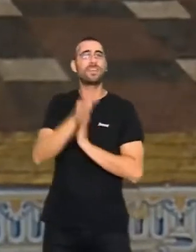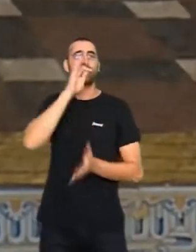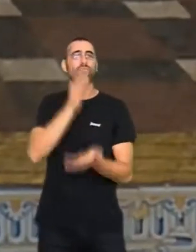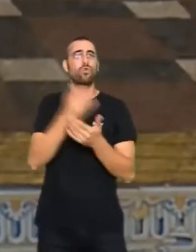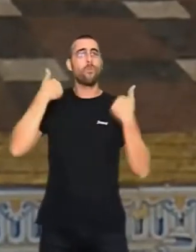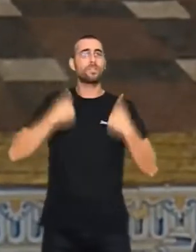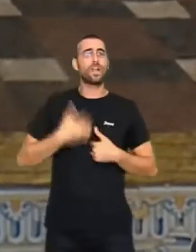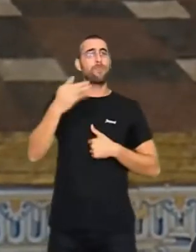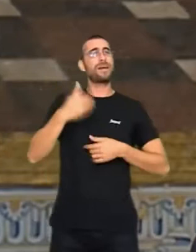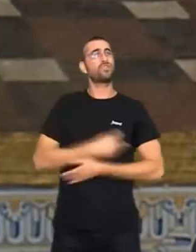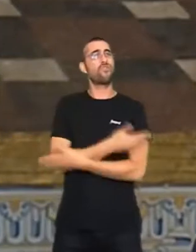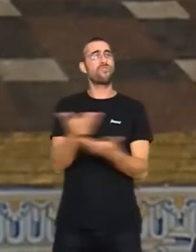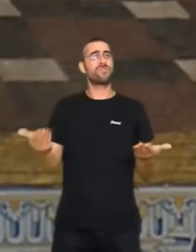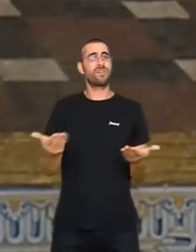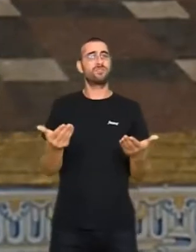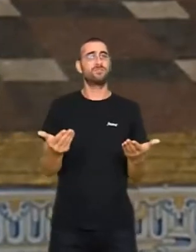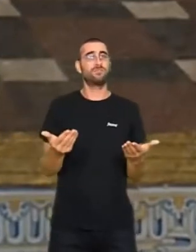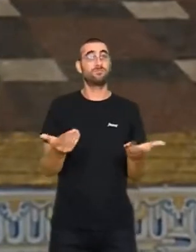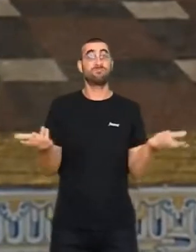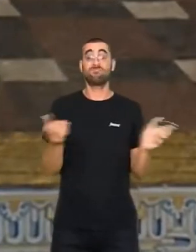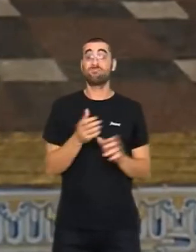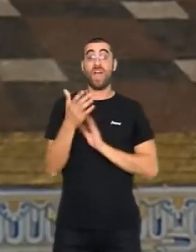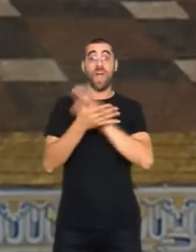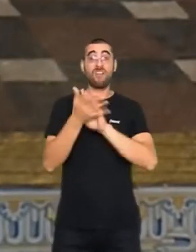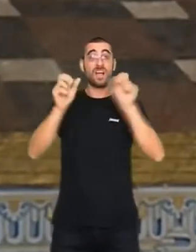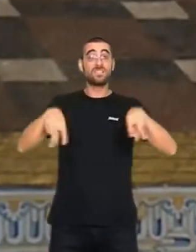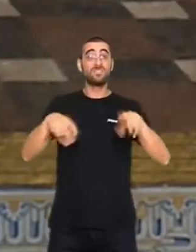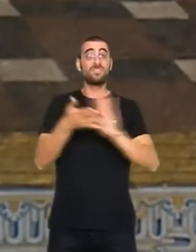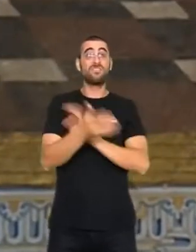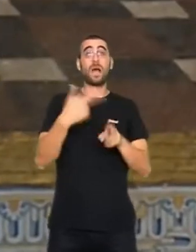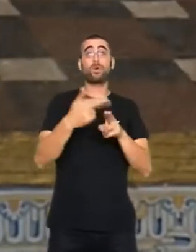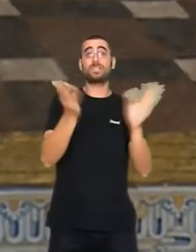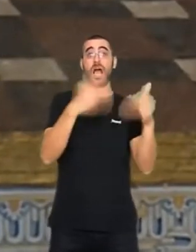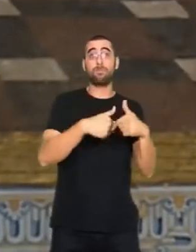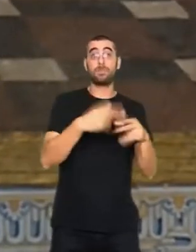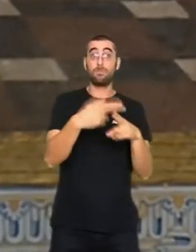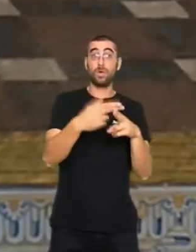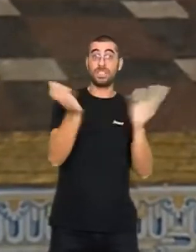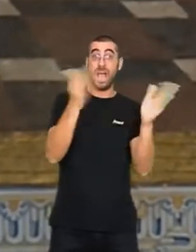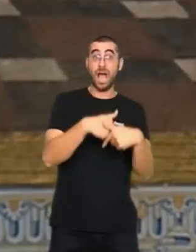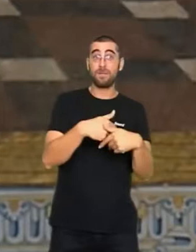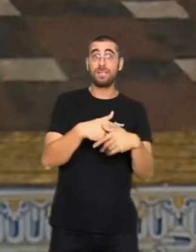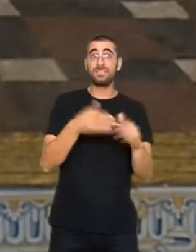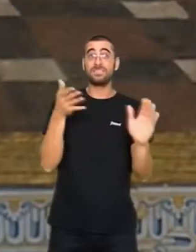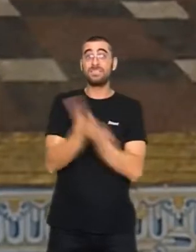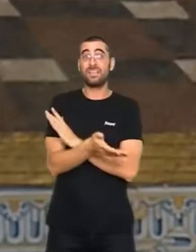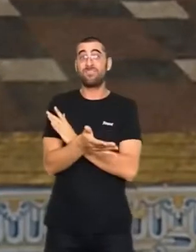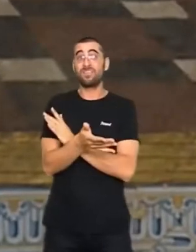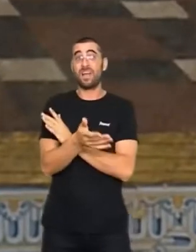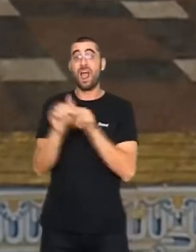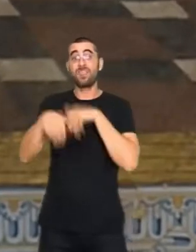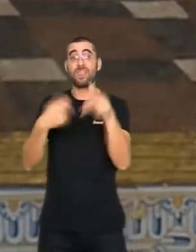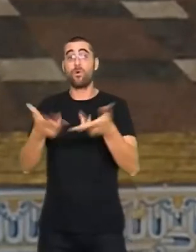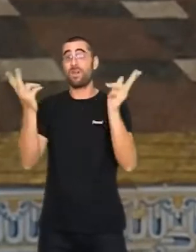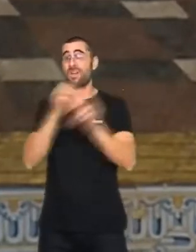confiança que ho mereix. Sense paraula, no hi ha política. I sense política, resulta inviable la